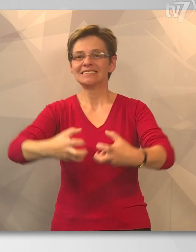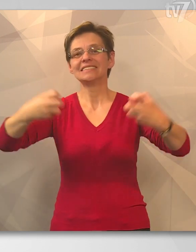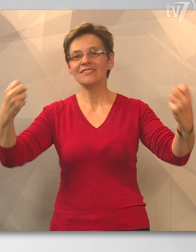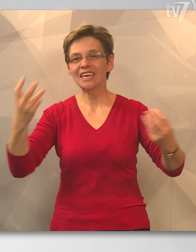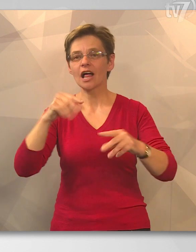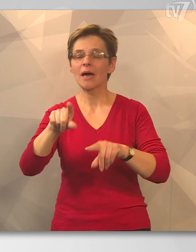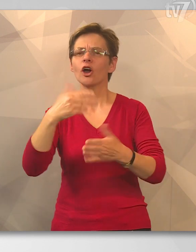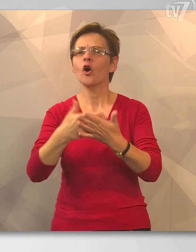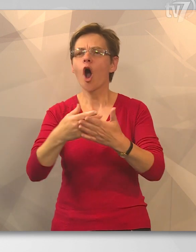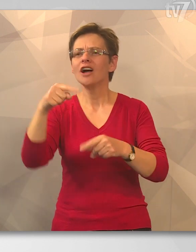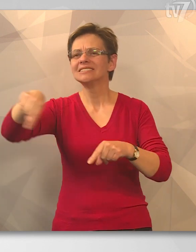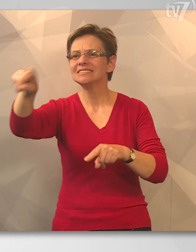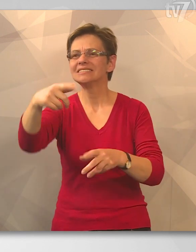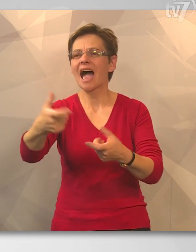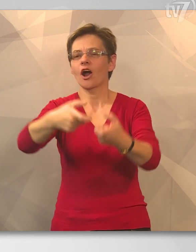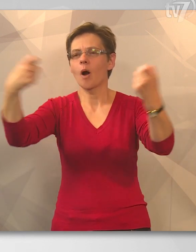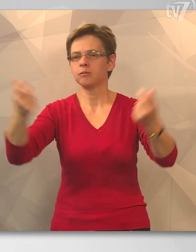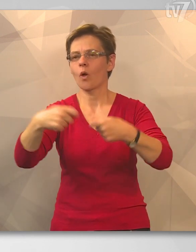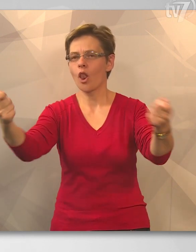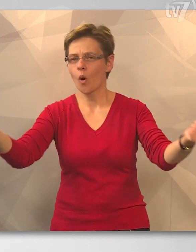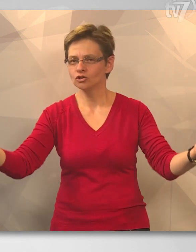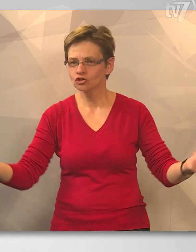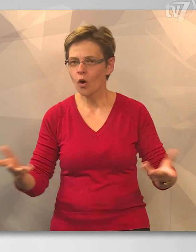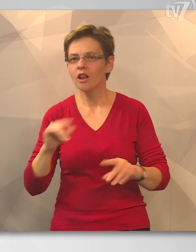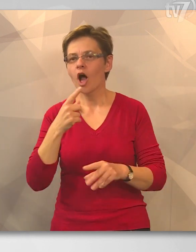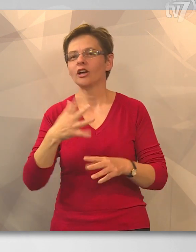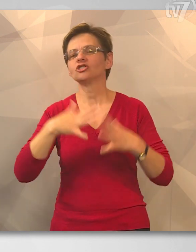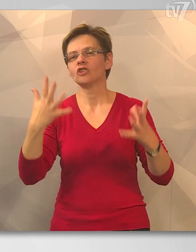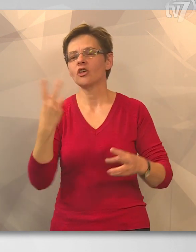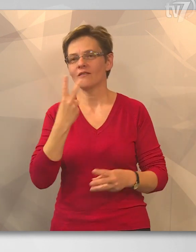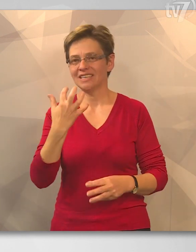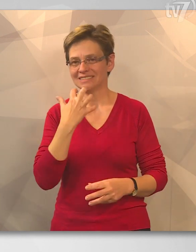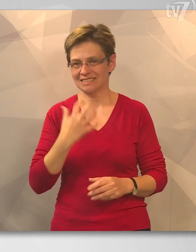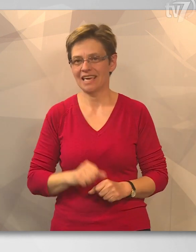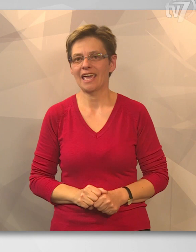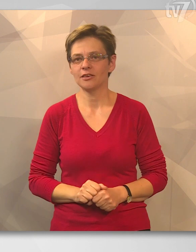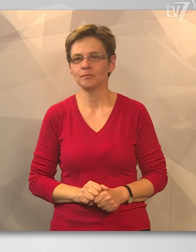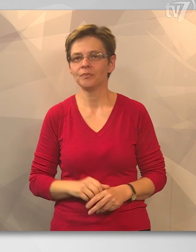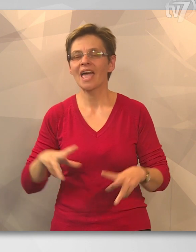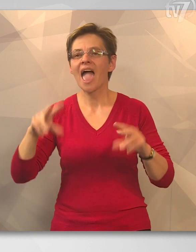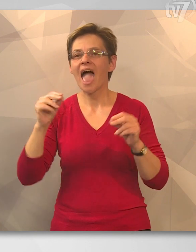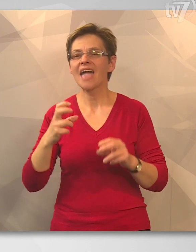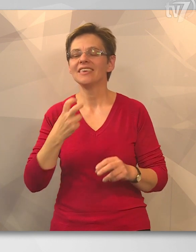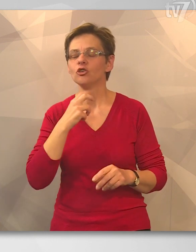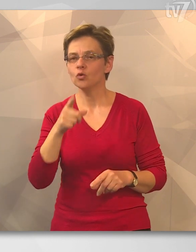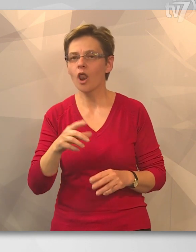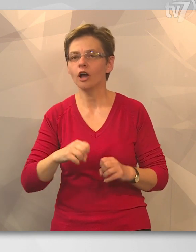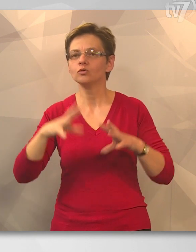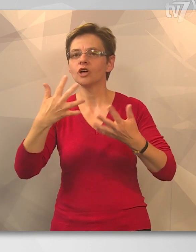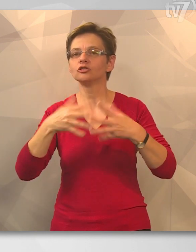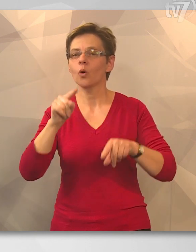vízkivétel, mert ott vannak nagy gazdálkodók, akik minára alacsolnak, annak megúlva a vízigénye. Hegyi Gyula